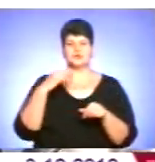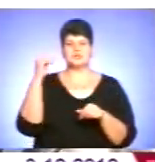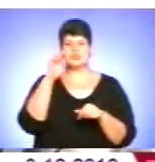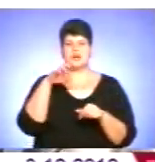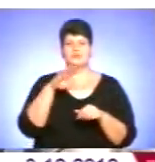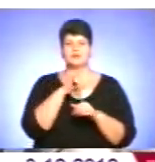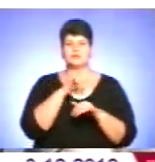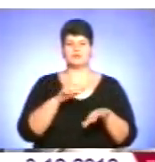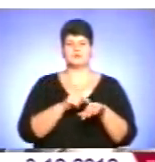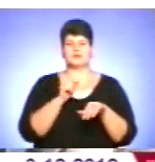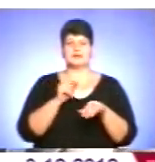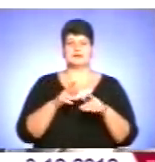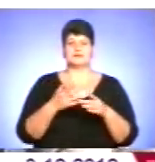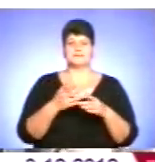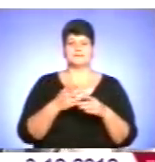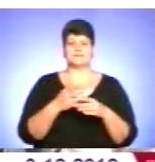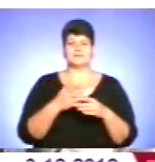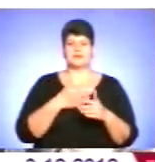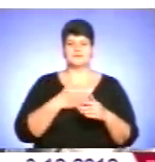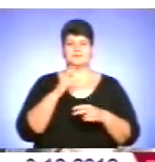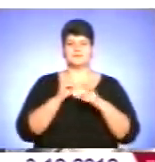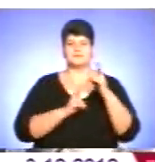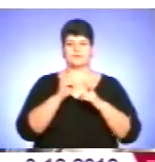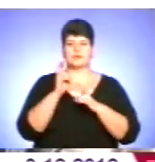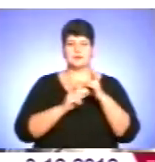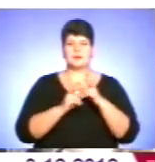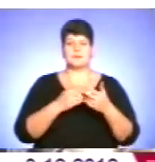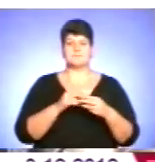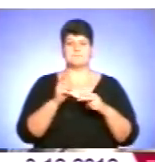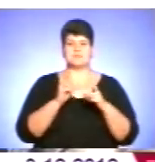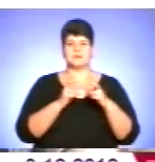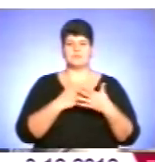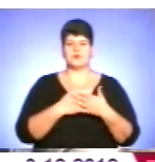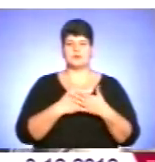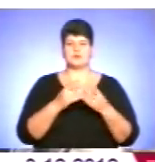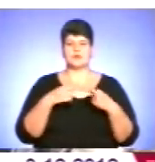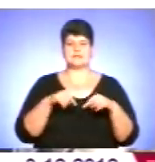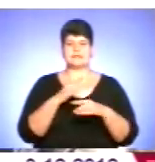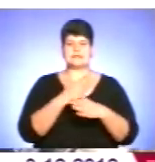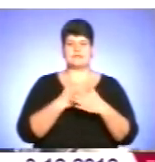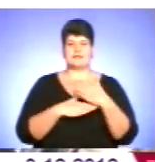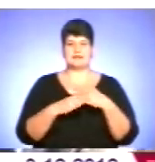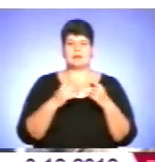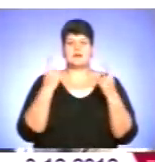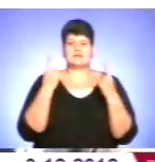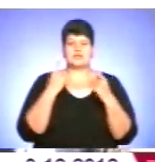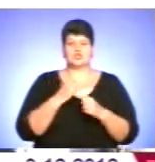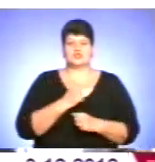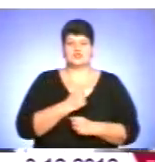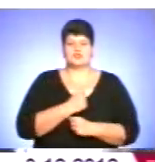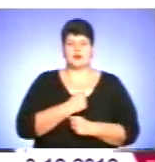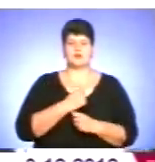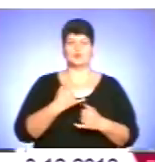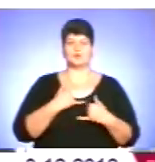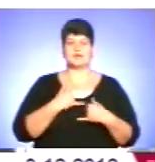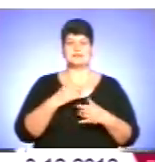позначитись на виробництві підприємства громадської організації інвалідів. На превеликий жаль, у нас